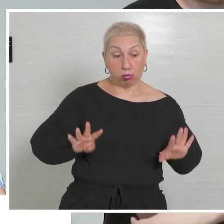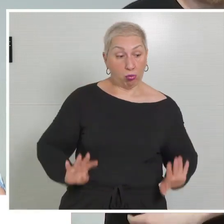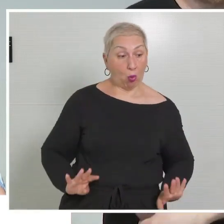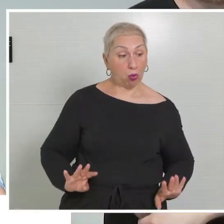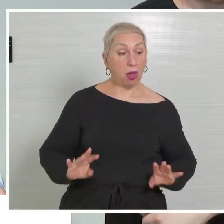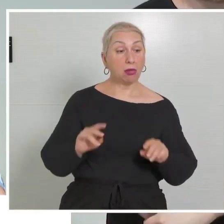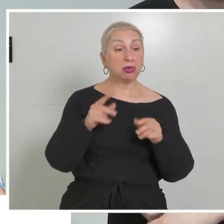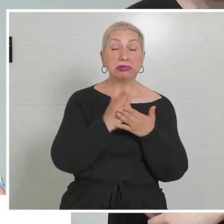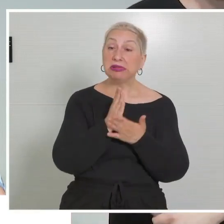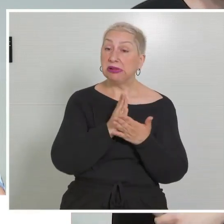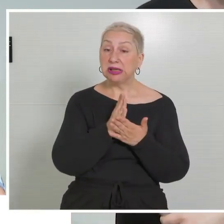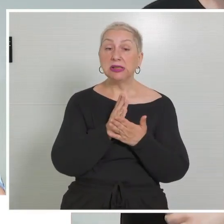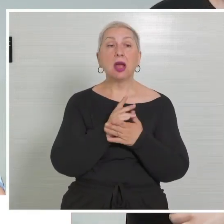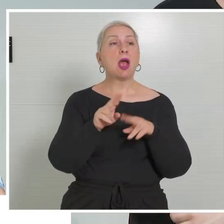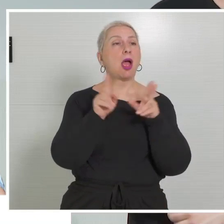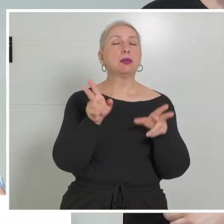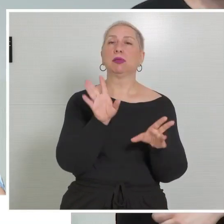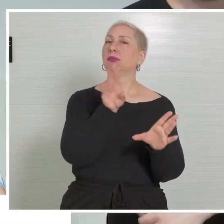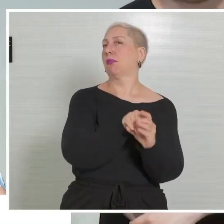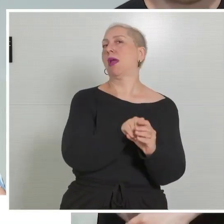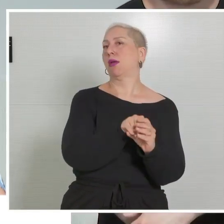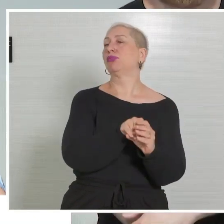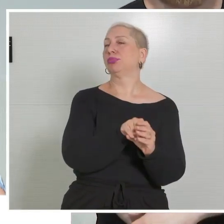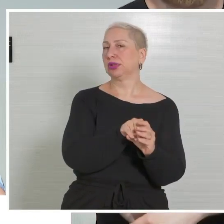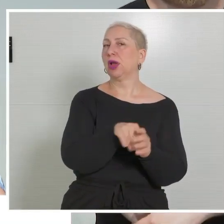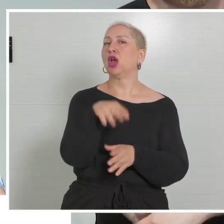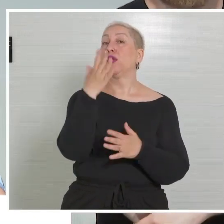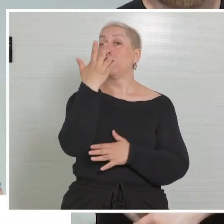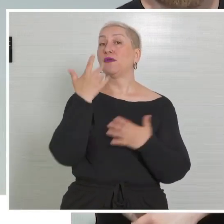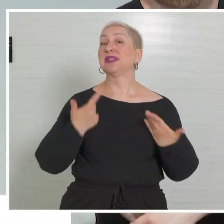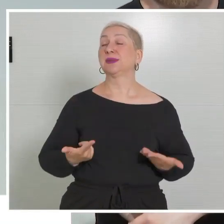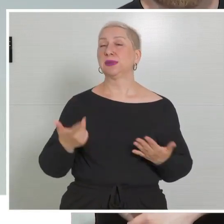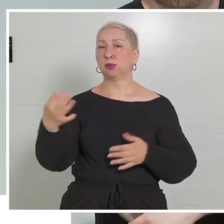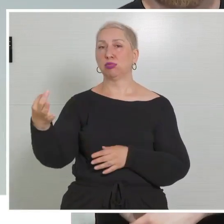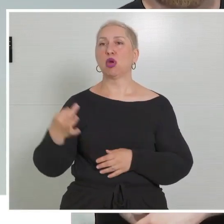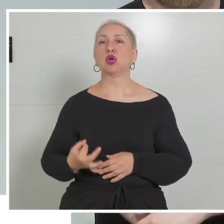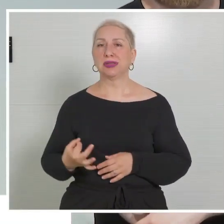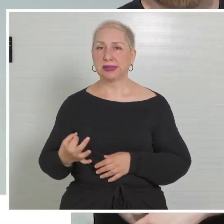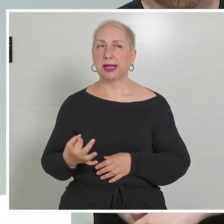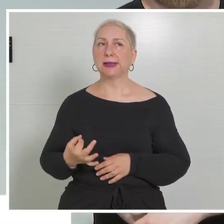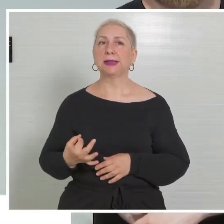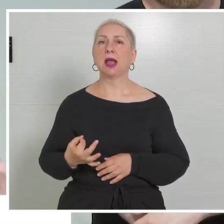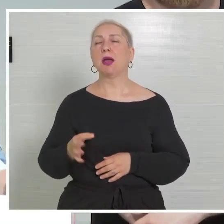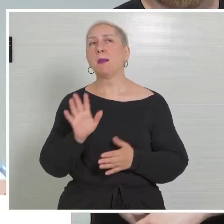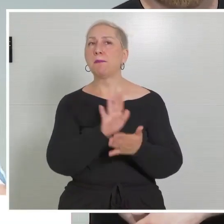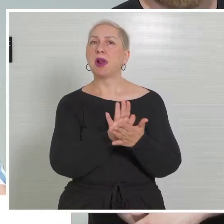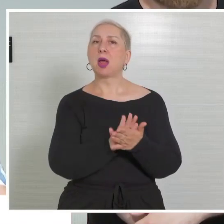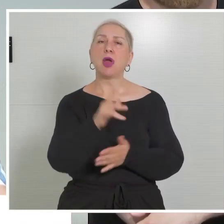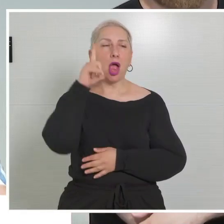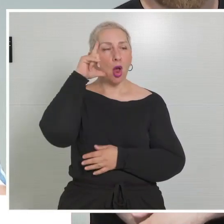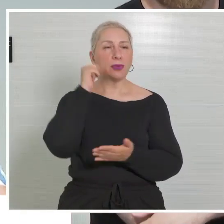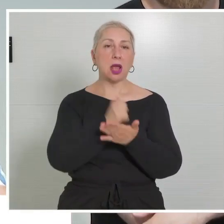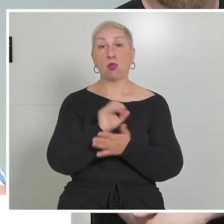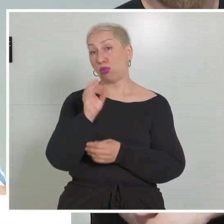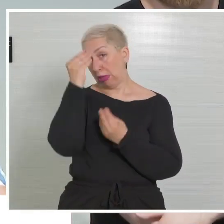ihren Einrichtungen und Organisationen erhalten. 75 Prozent bleiben entweder hauptamtlich oder auch